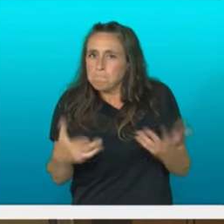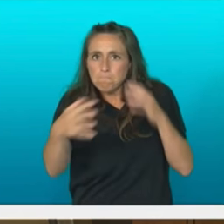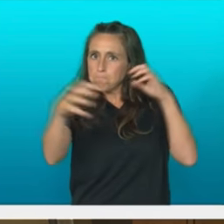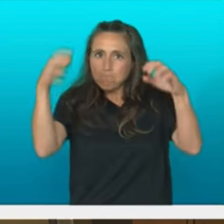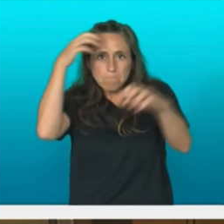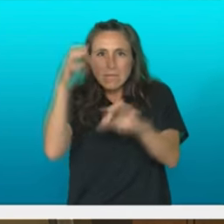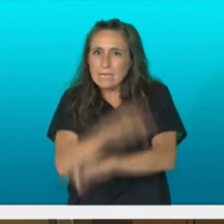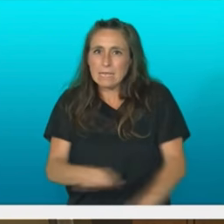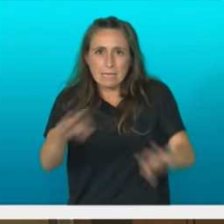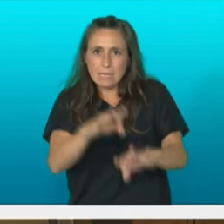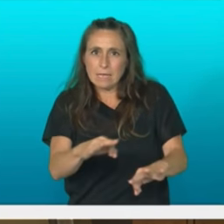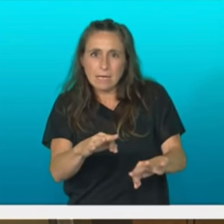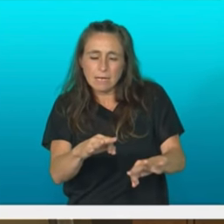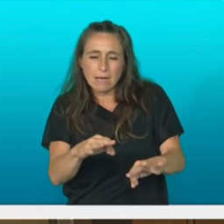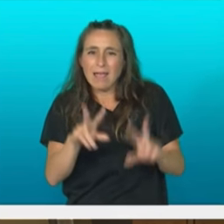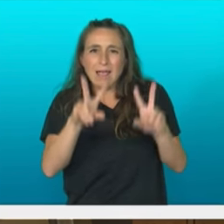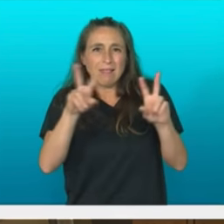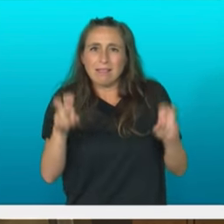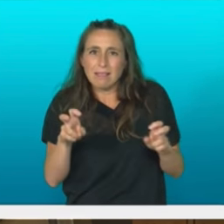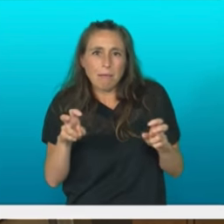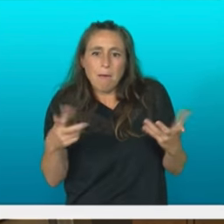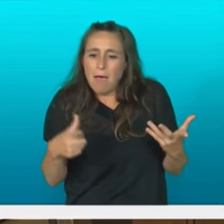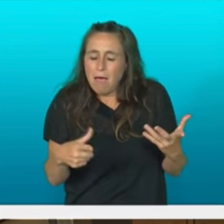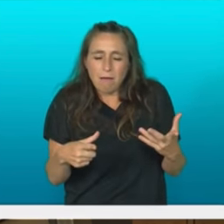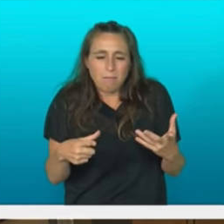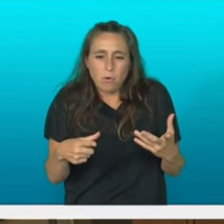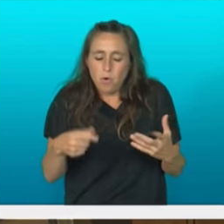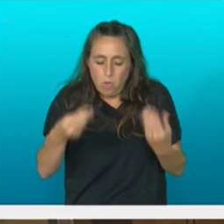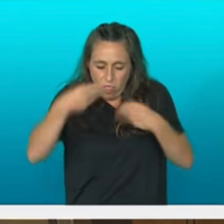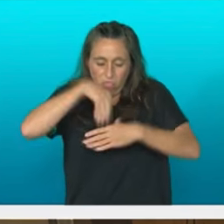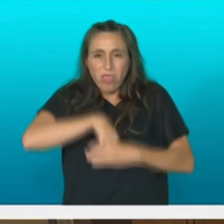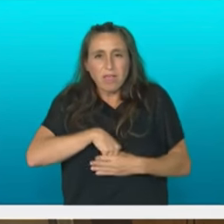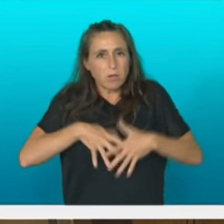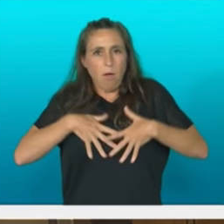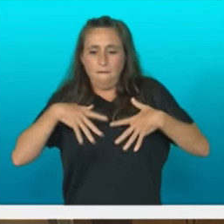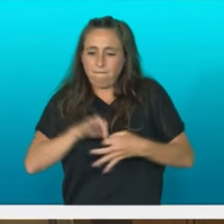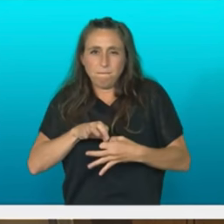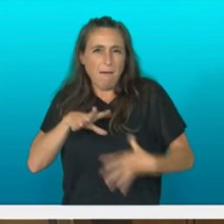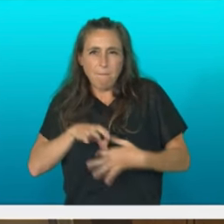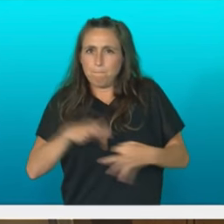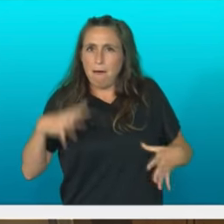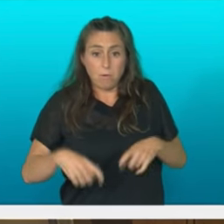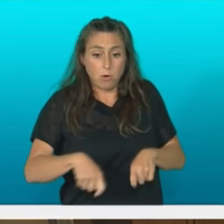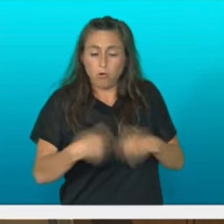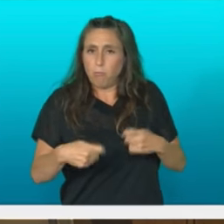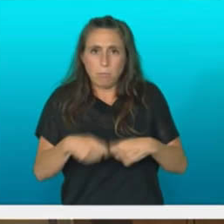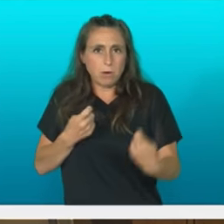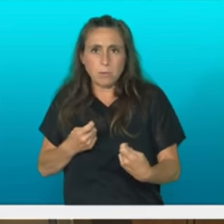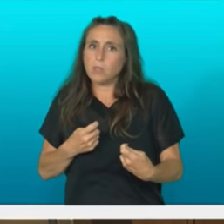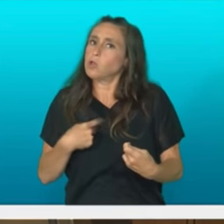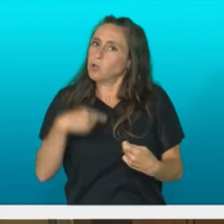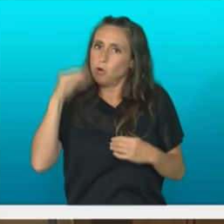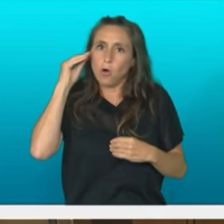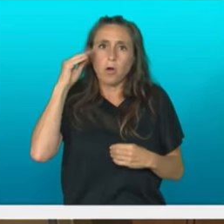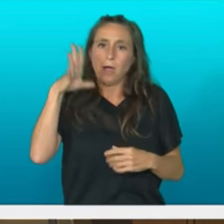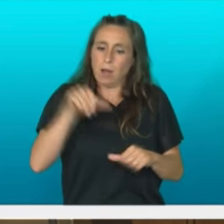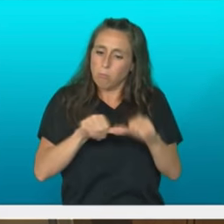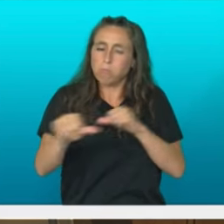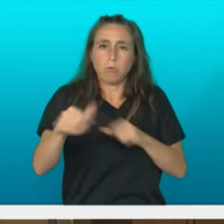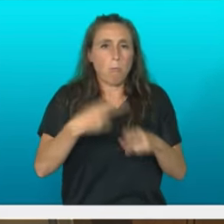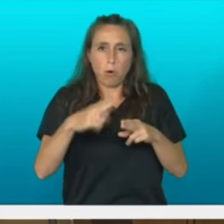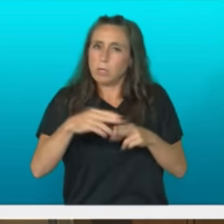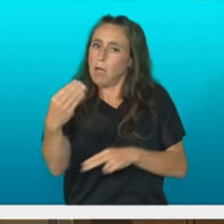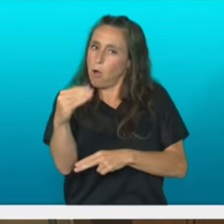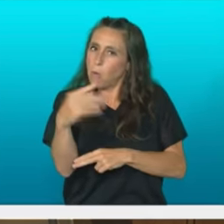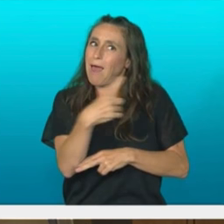suposatu dezakenaz. Ustedut gazteen etorkizunaz eta hoa izuzendutako politikez asko itzegin behar dugula. Ainzuzen ere,